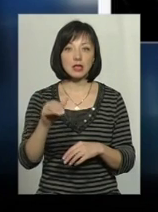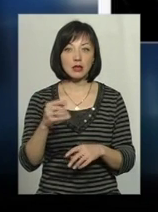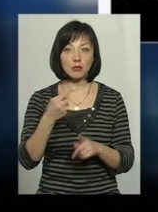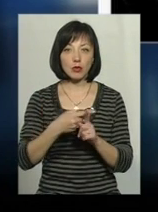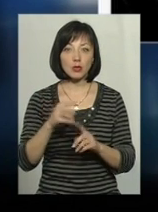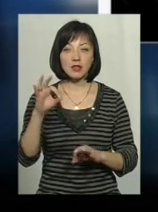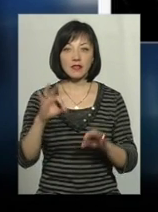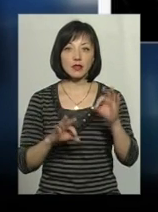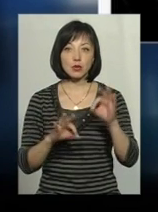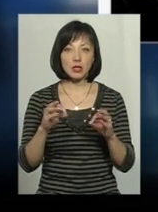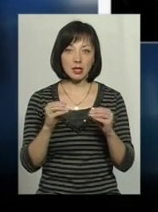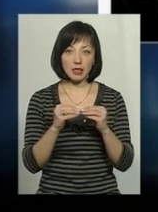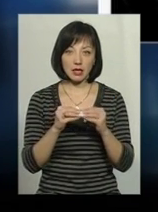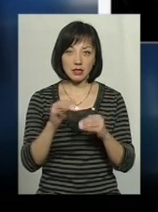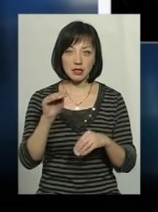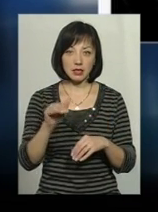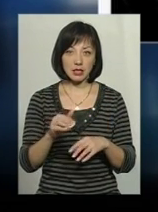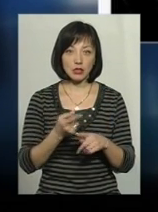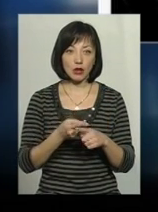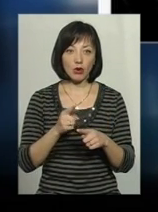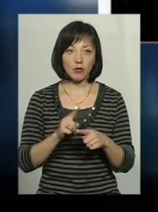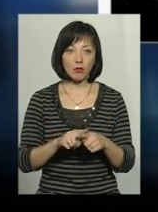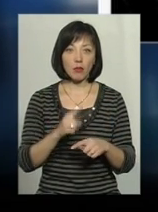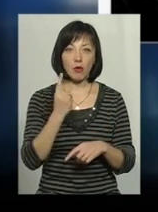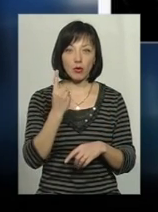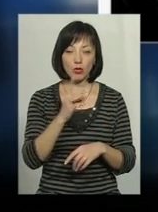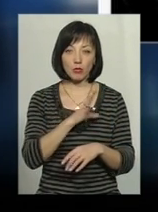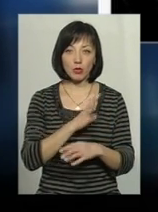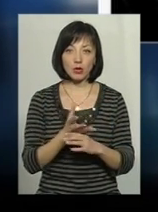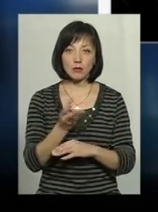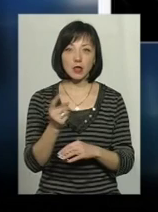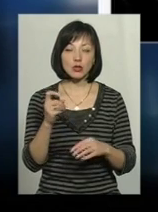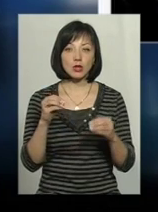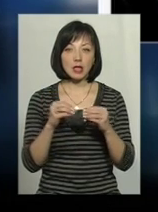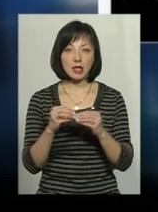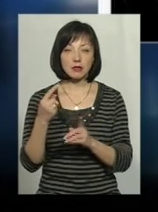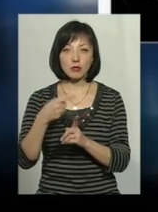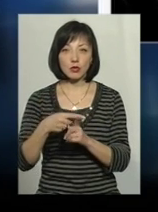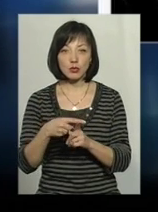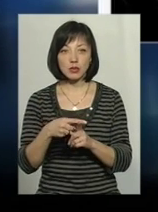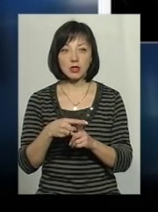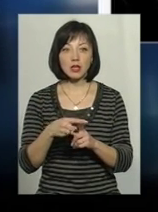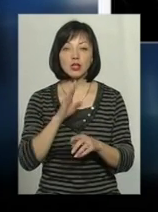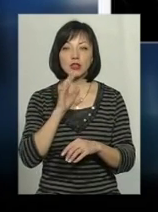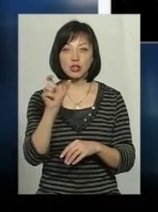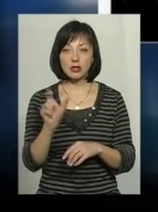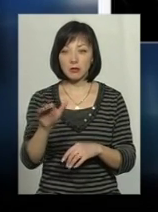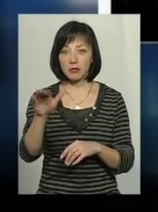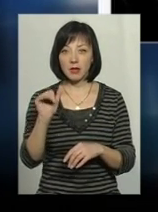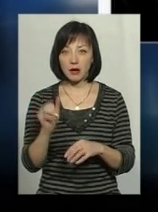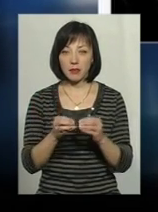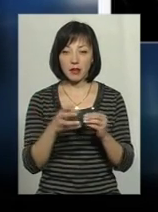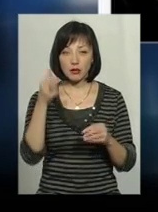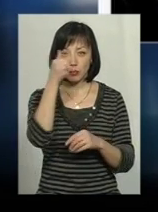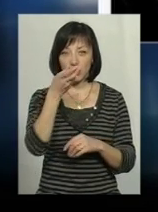ще відсотки 10 тисяч, тому от по одному тільки було сплачено 110, плюс посадовиця бере ще в 15